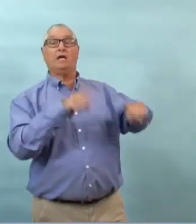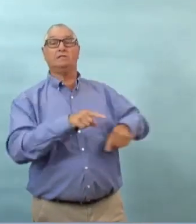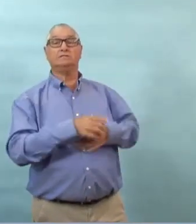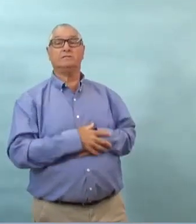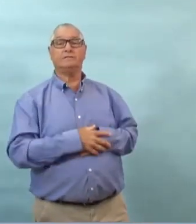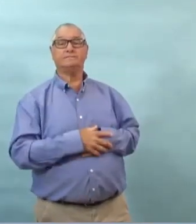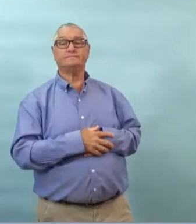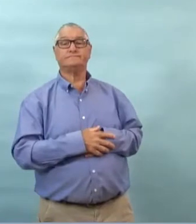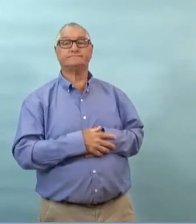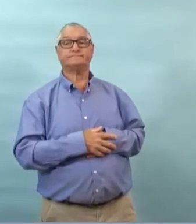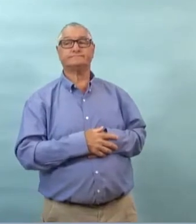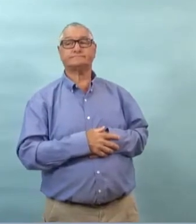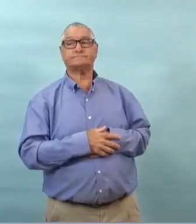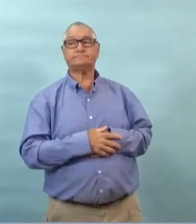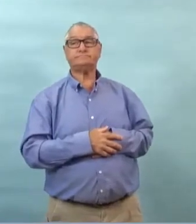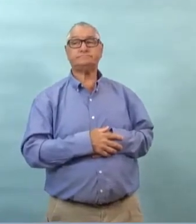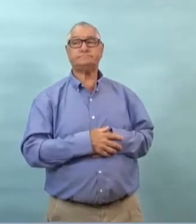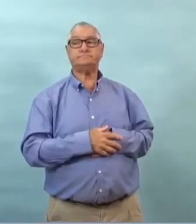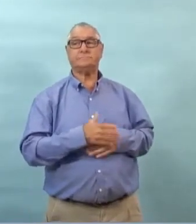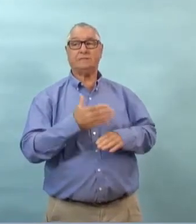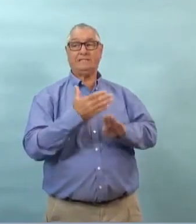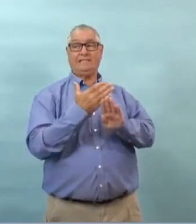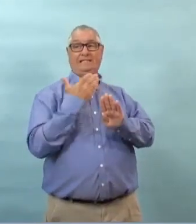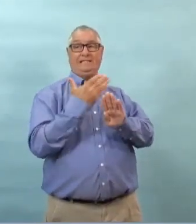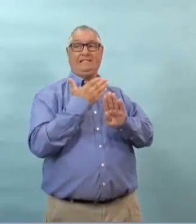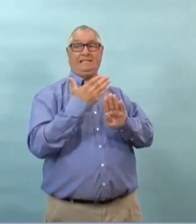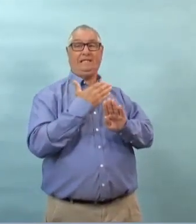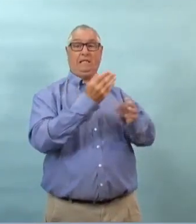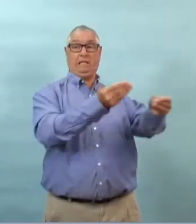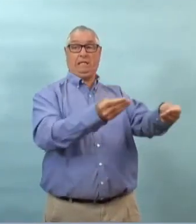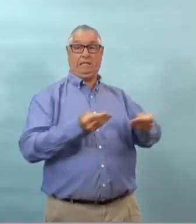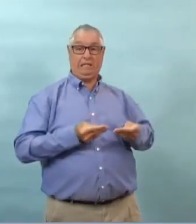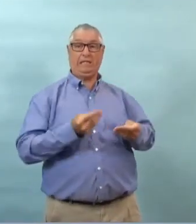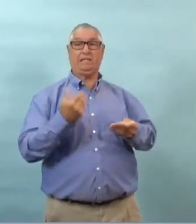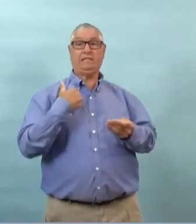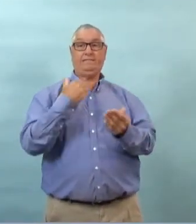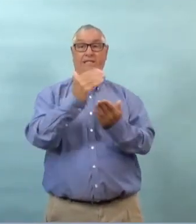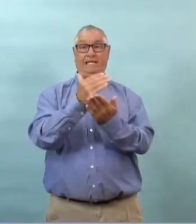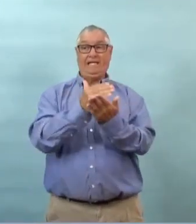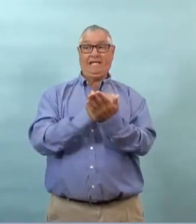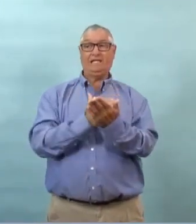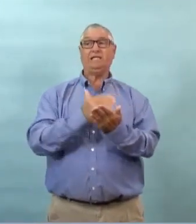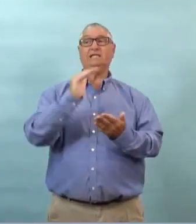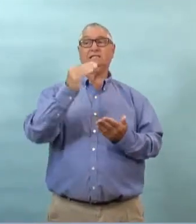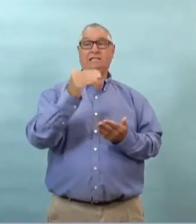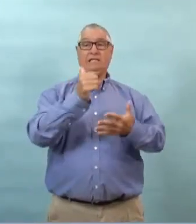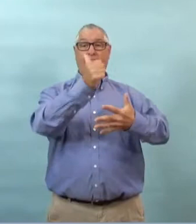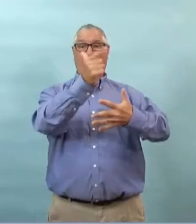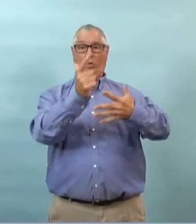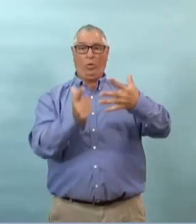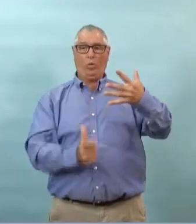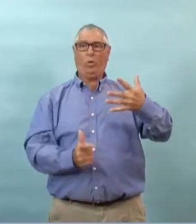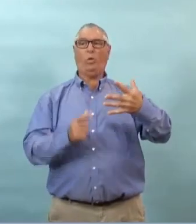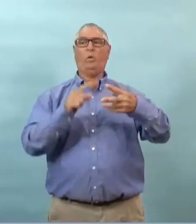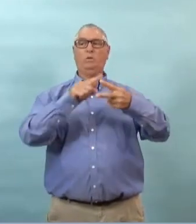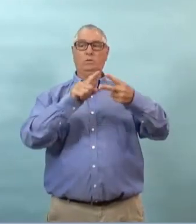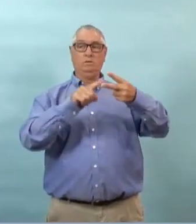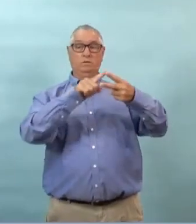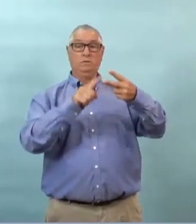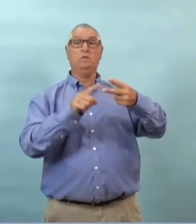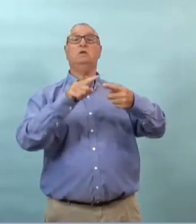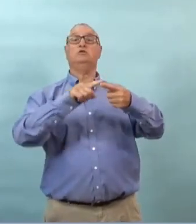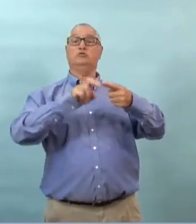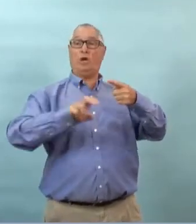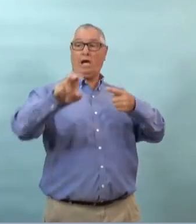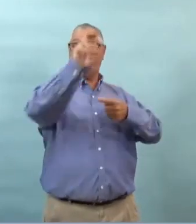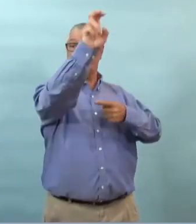de semaine donc les renseignements qu'on a obtenu avant le point de presse